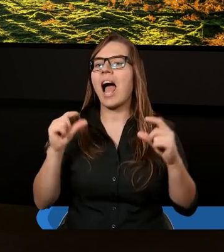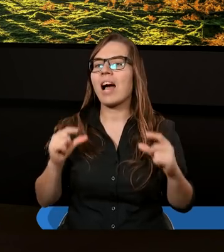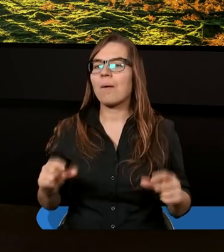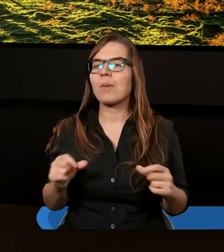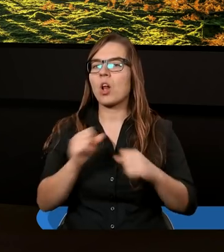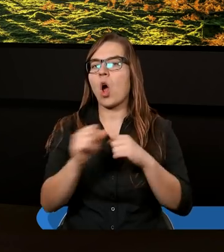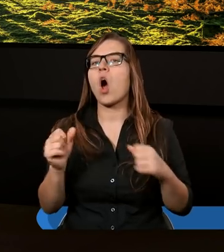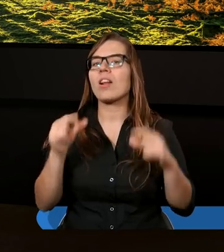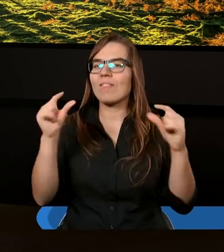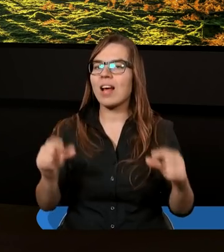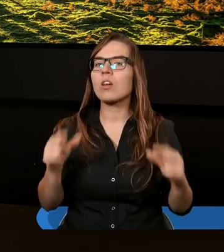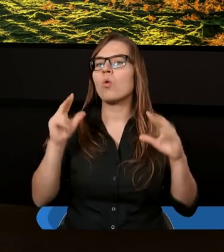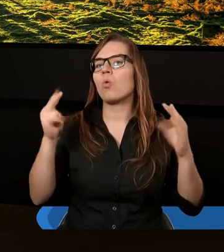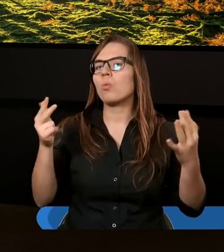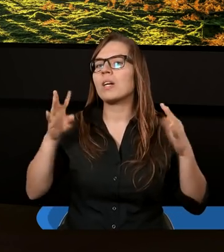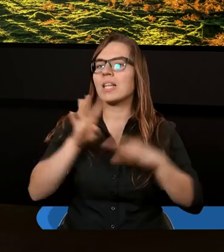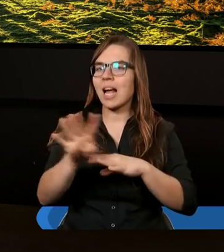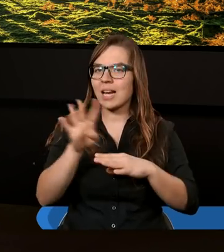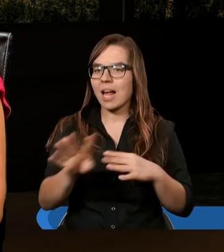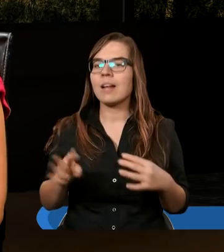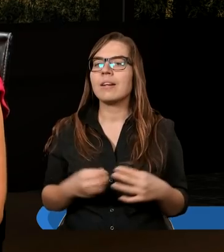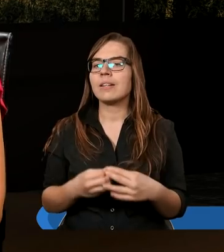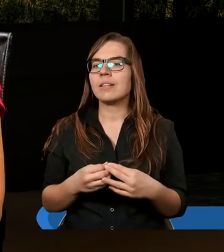od wersetu ósmego do czternastego.